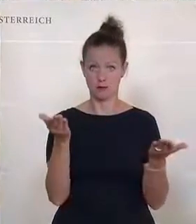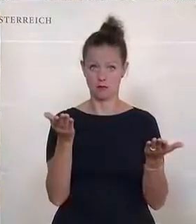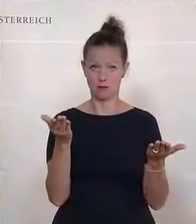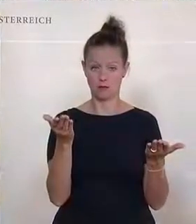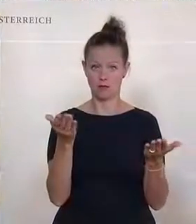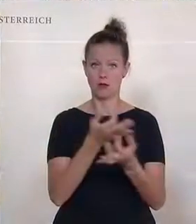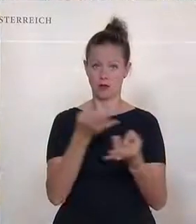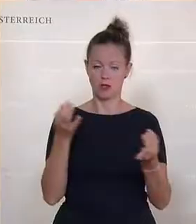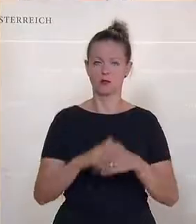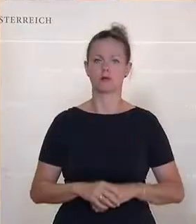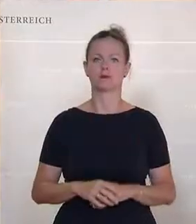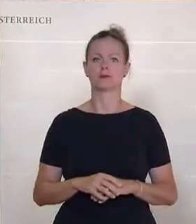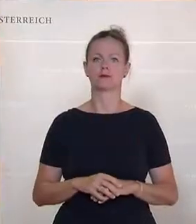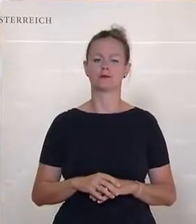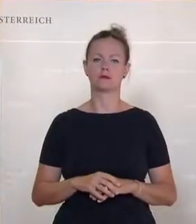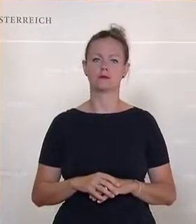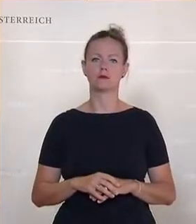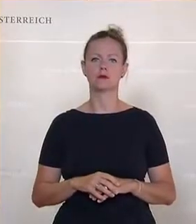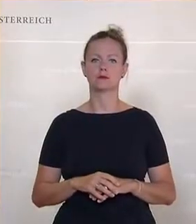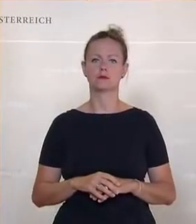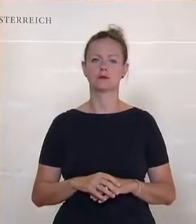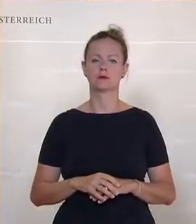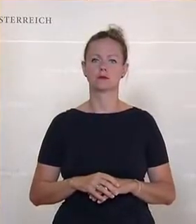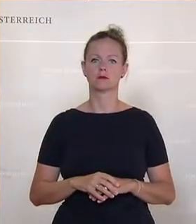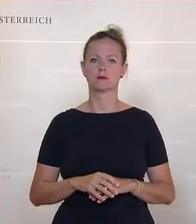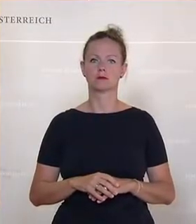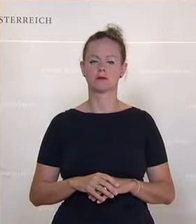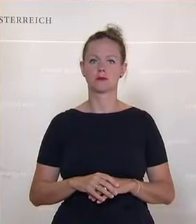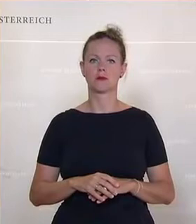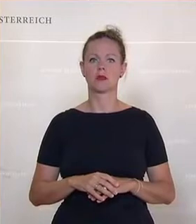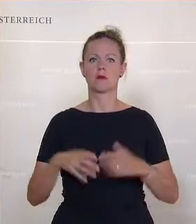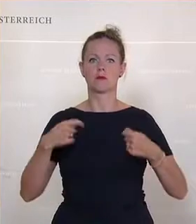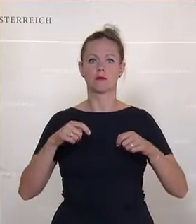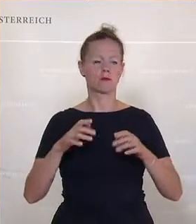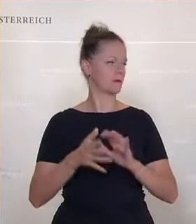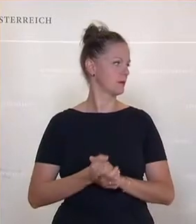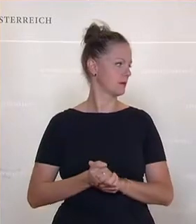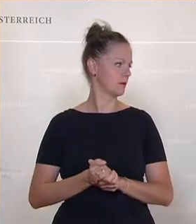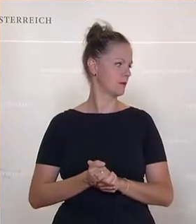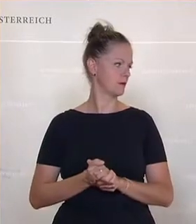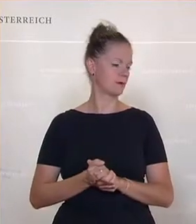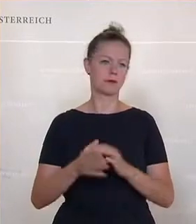Das ist nicht der Fall. Wir haben in der Präsidialkonferenz zur Geschäftsordnung. Bitte.